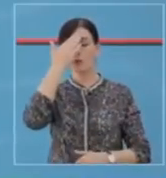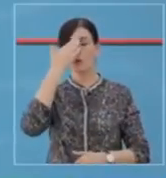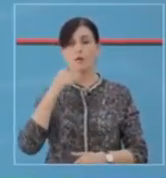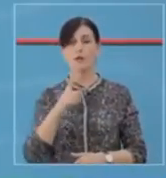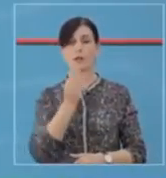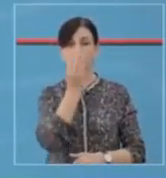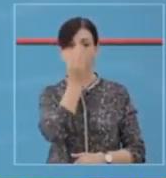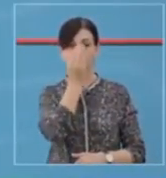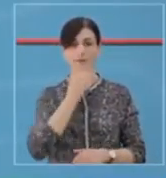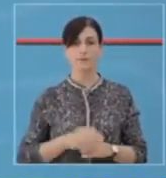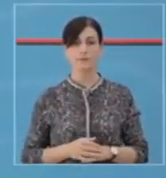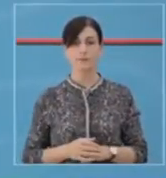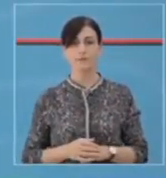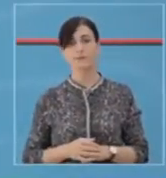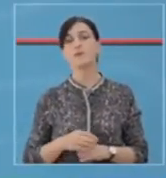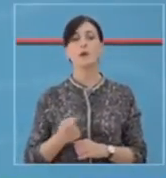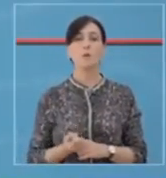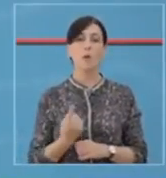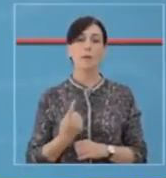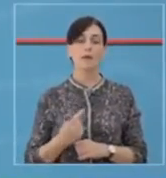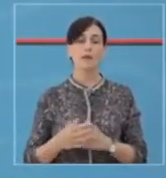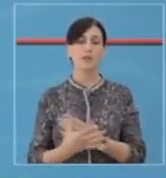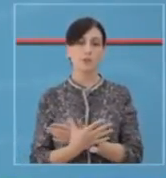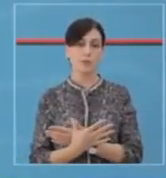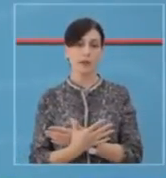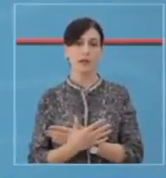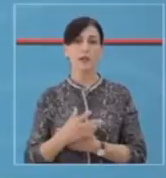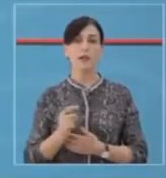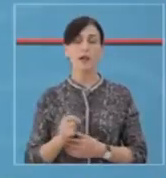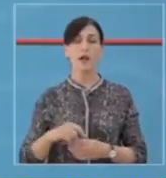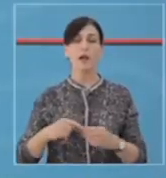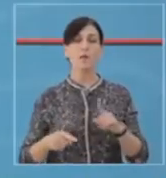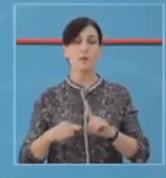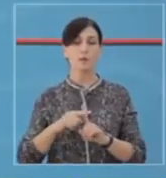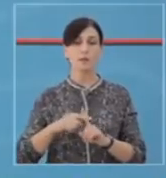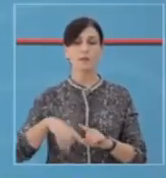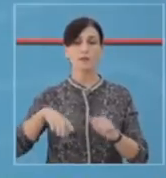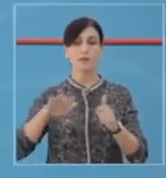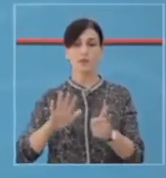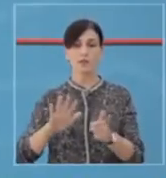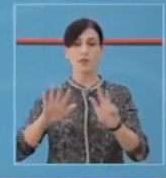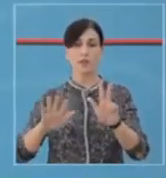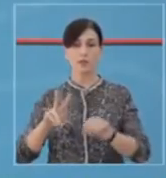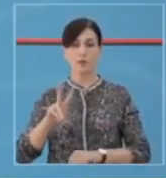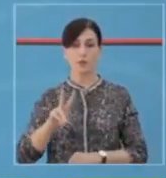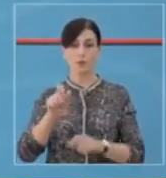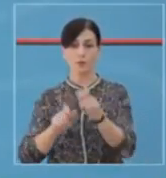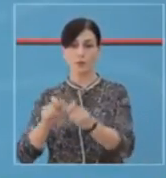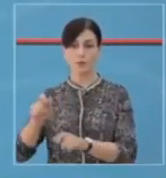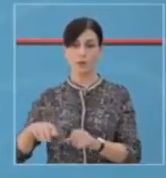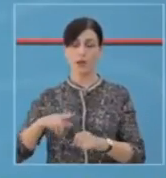rast është i në të buar. Në vëndin ton, aktualisht, janë aktiv 682 persona me COVID-19,